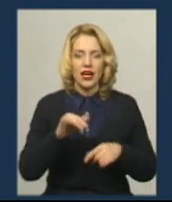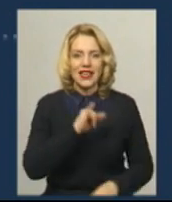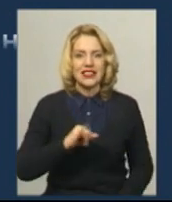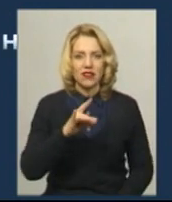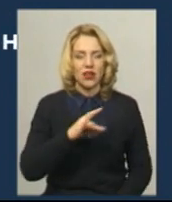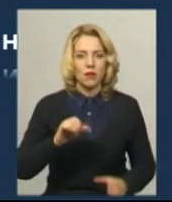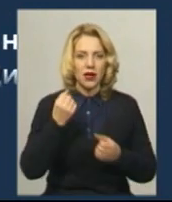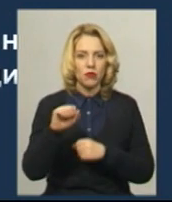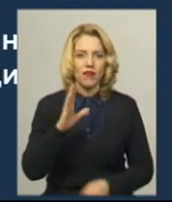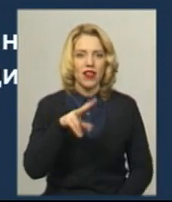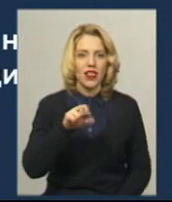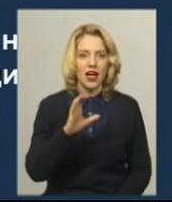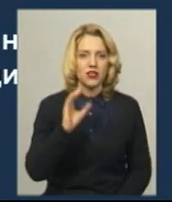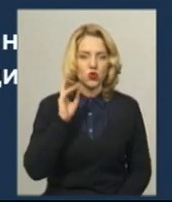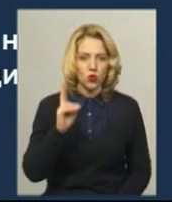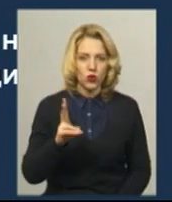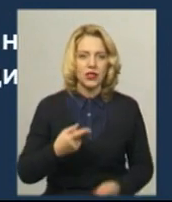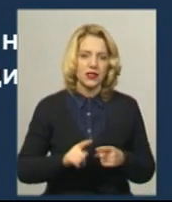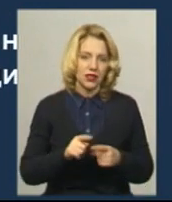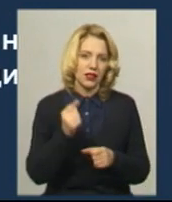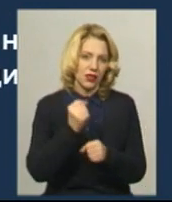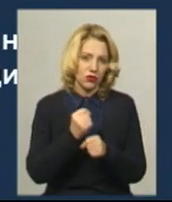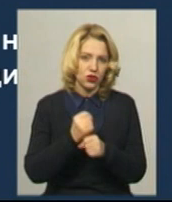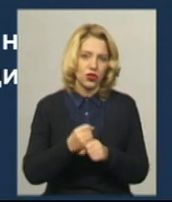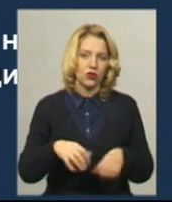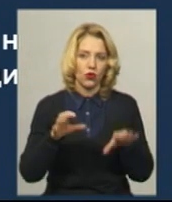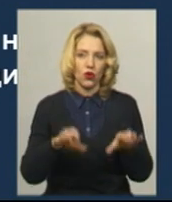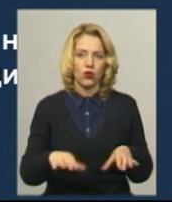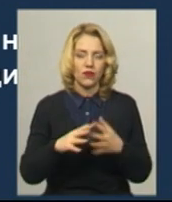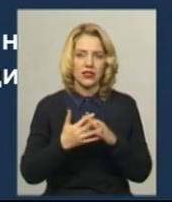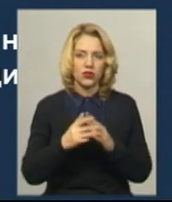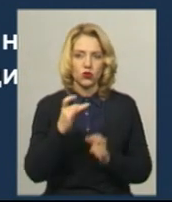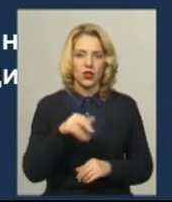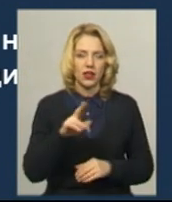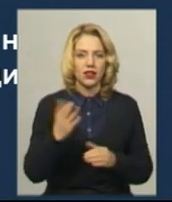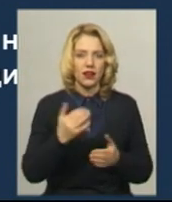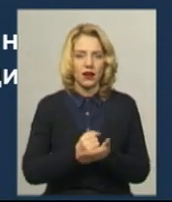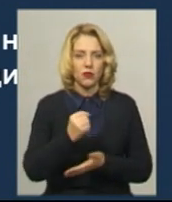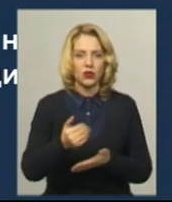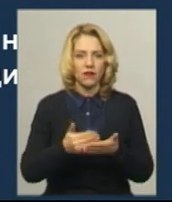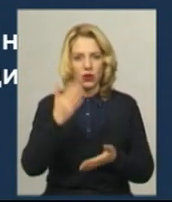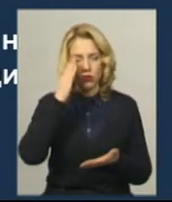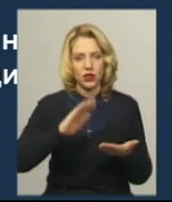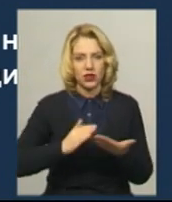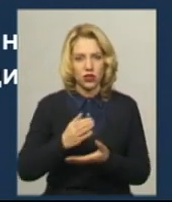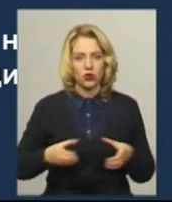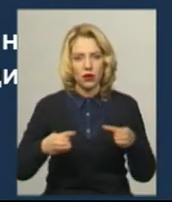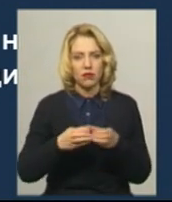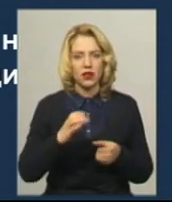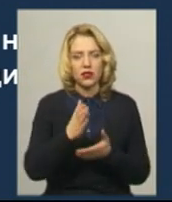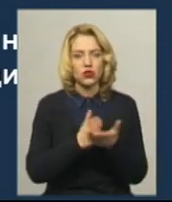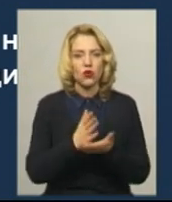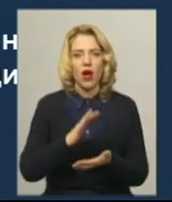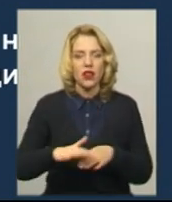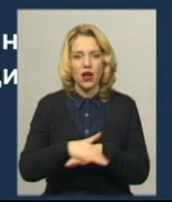Світлана Власюк, діюча голова Сахновецької сільської ради, яка балотувалася від політичної партії «Слуга народу». Про це розповіла